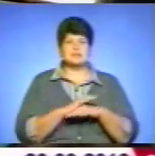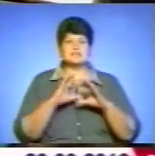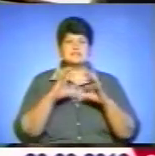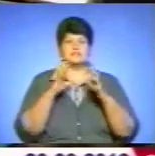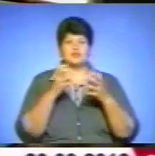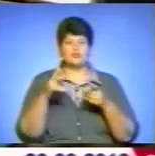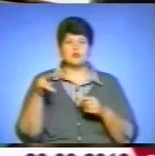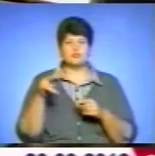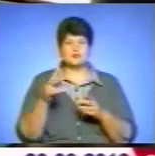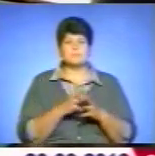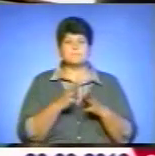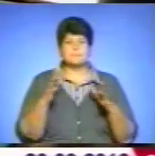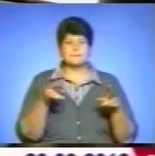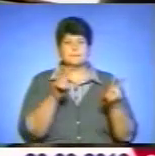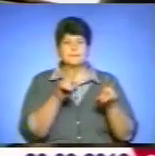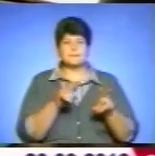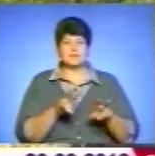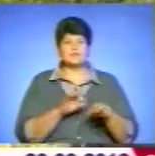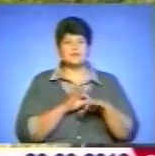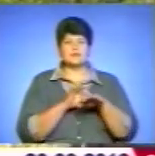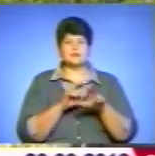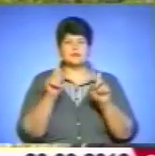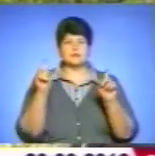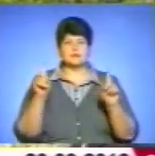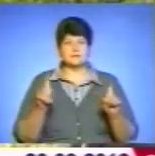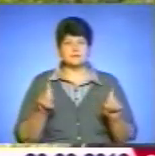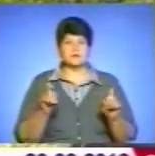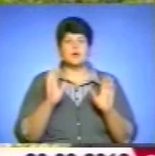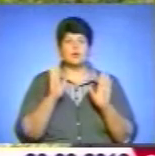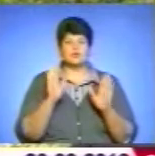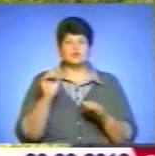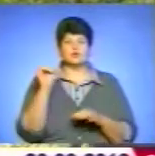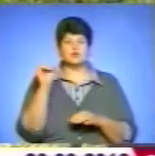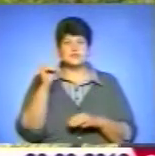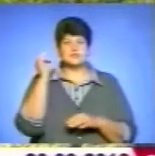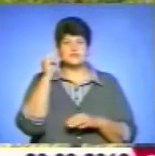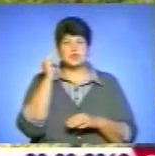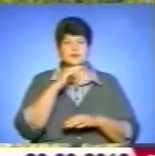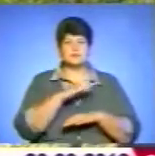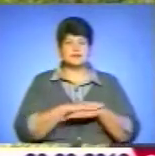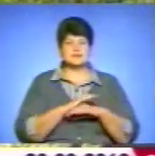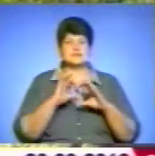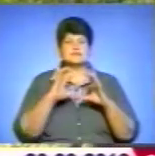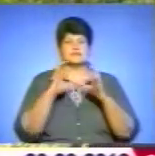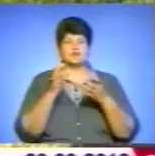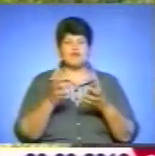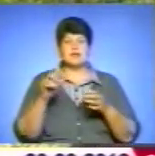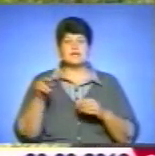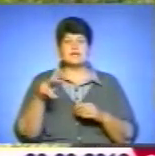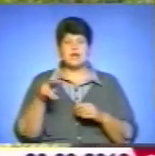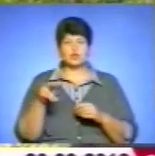Більше ретельно стежитимуть за проведенням тестування. Буде 11-й навчальний предмет введений, це світова література.